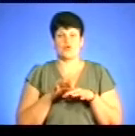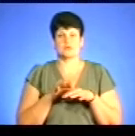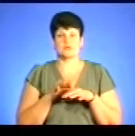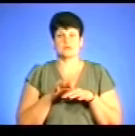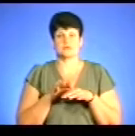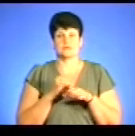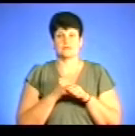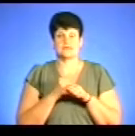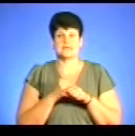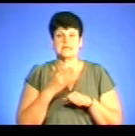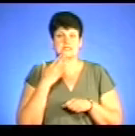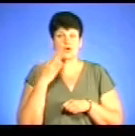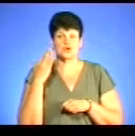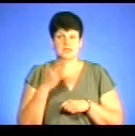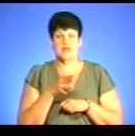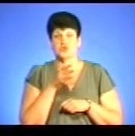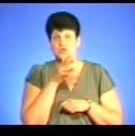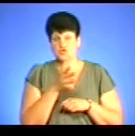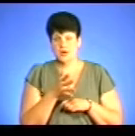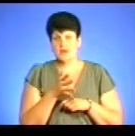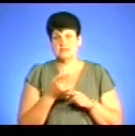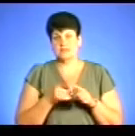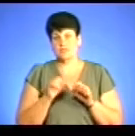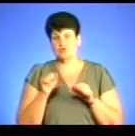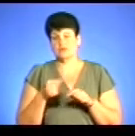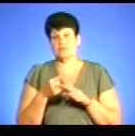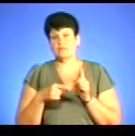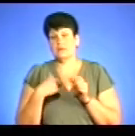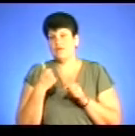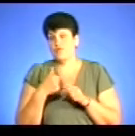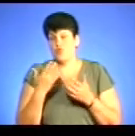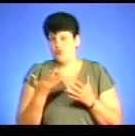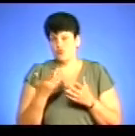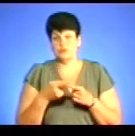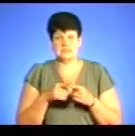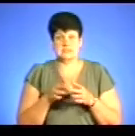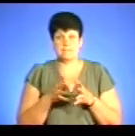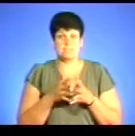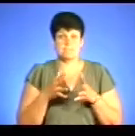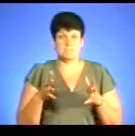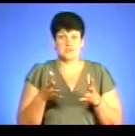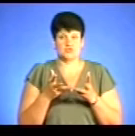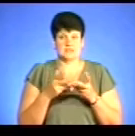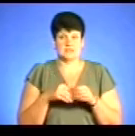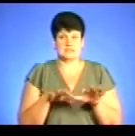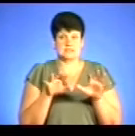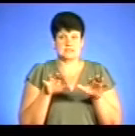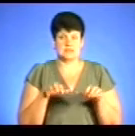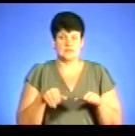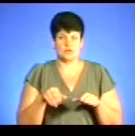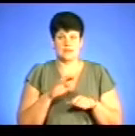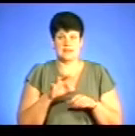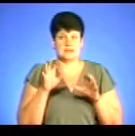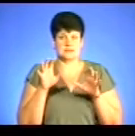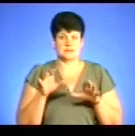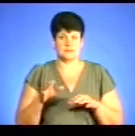Тобто можна сказати, що за останній час, так, це, можливо, пів року, це найбільша кількість вилученого незаконного сурогату? Так,